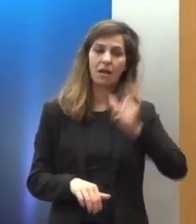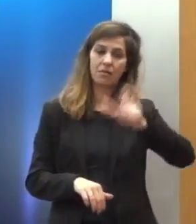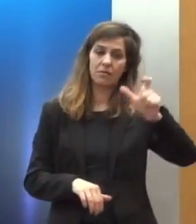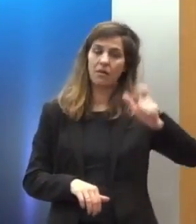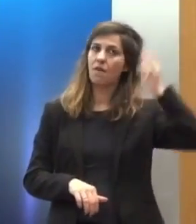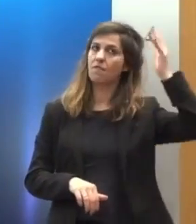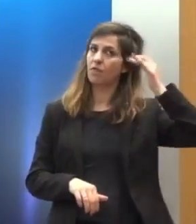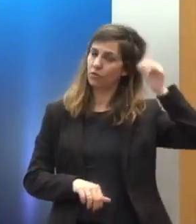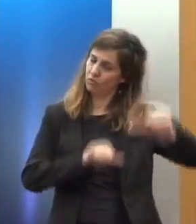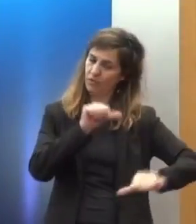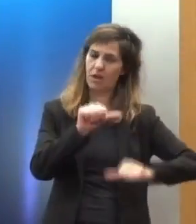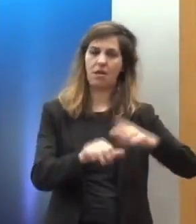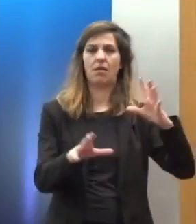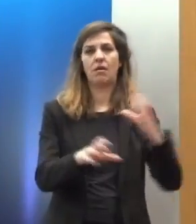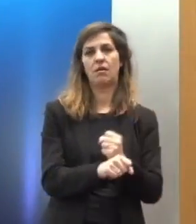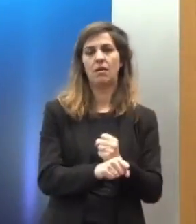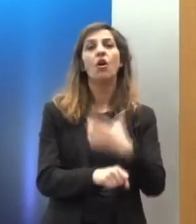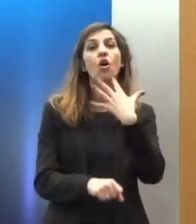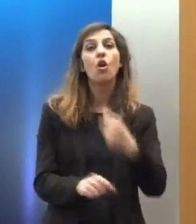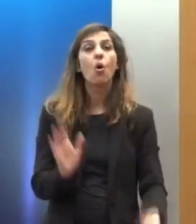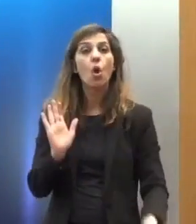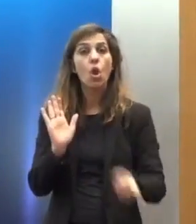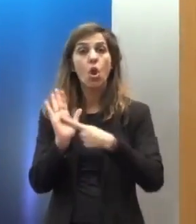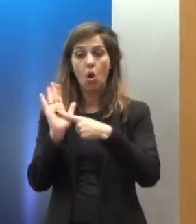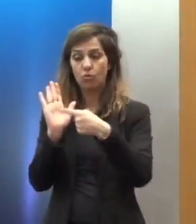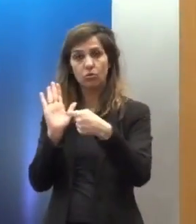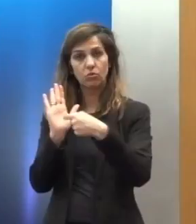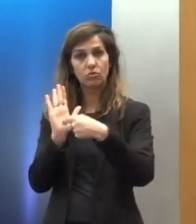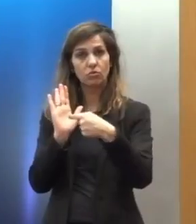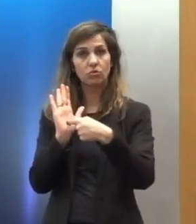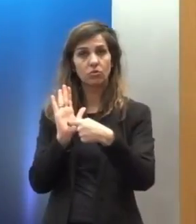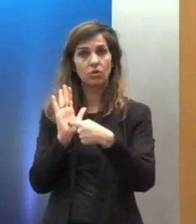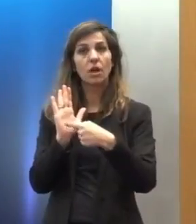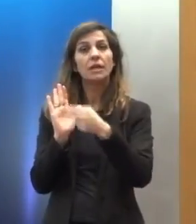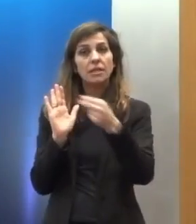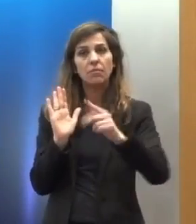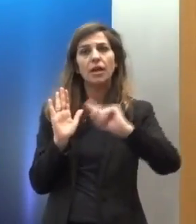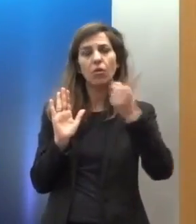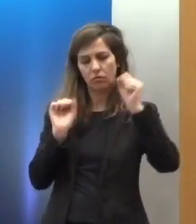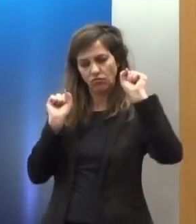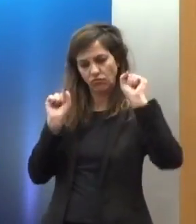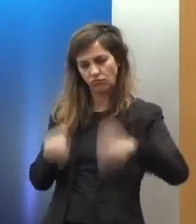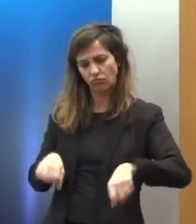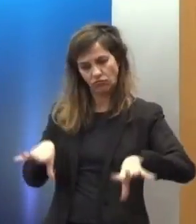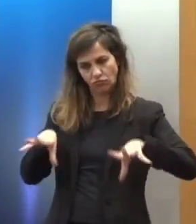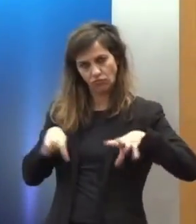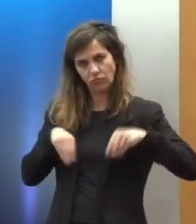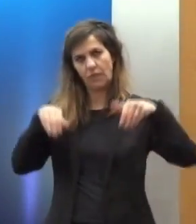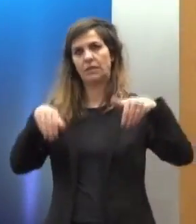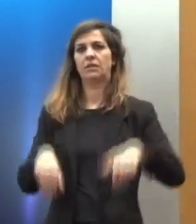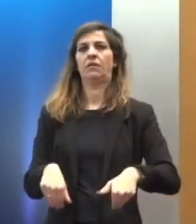Διότι ο νόμος είναι το πεδίο της κοινωνικής συνένεσης και της